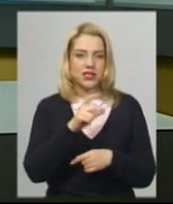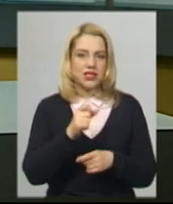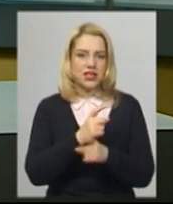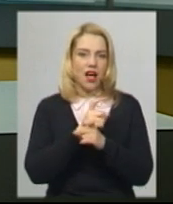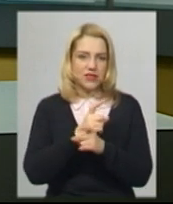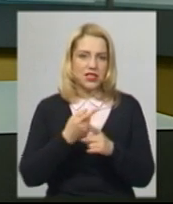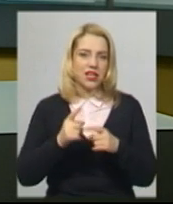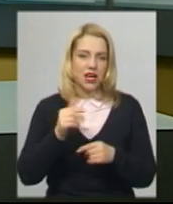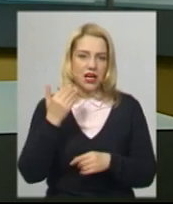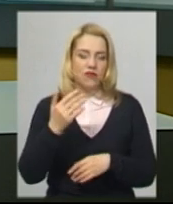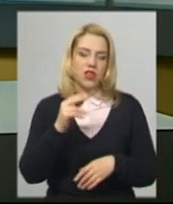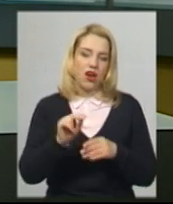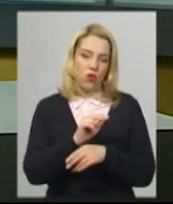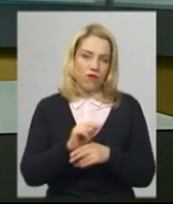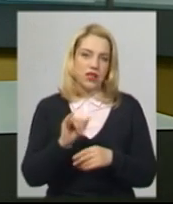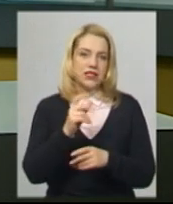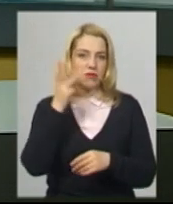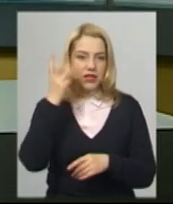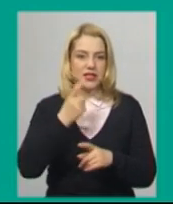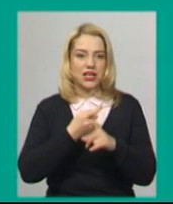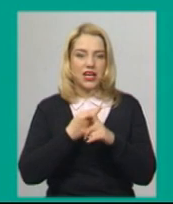лікувалась у Хмельницькій інфекційній лікарні.